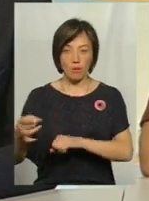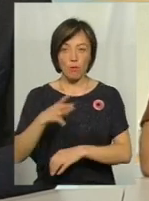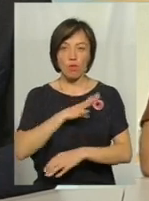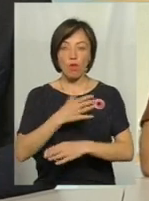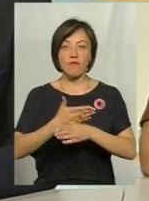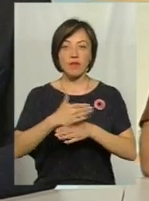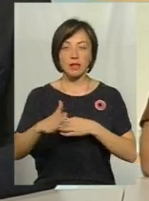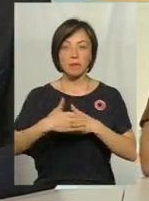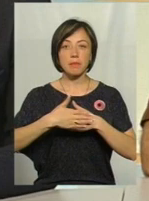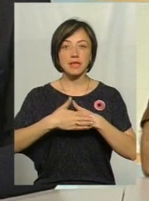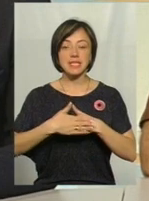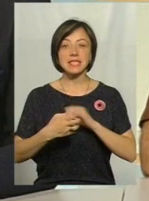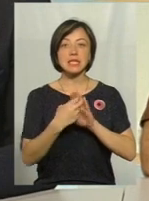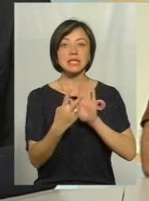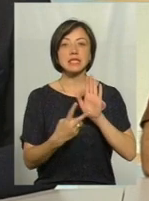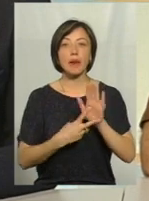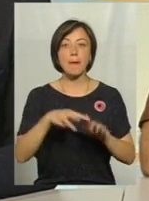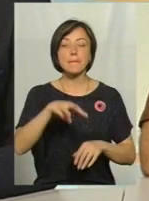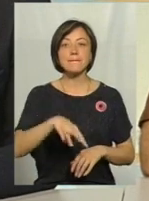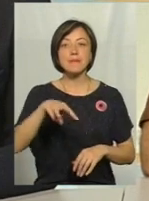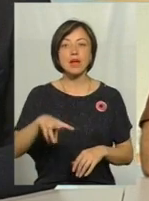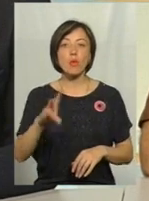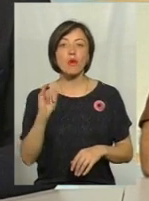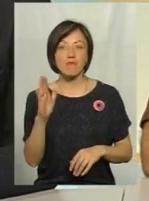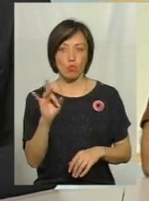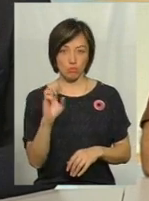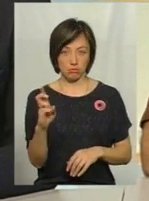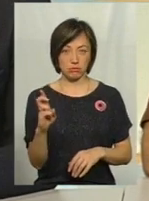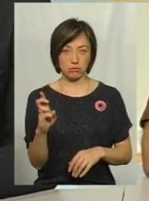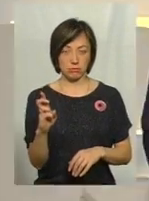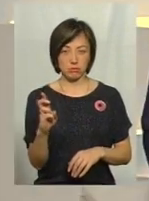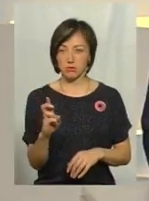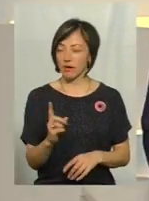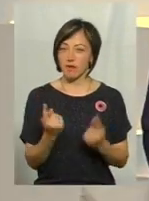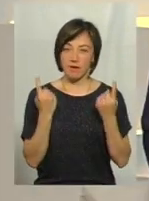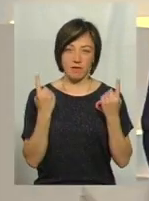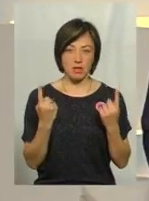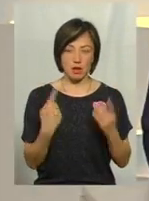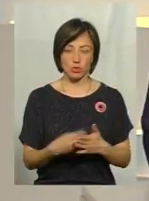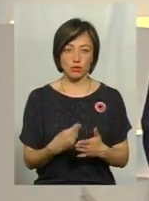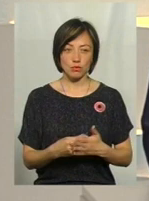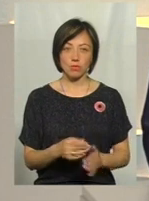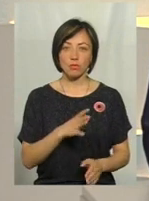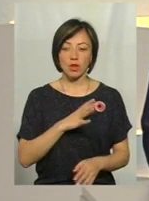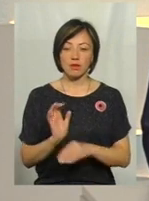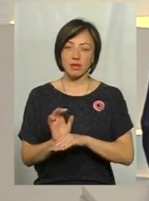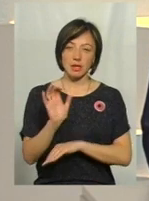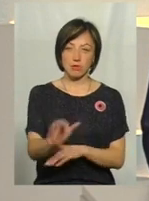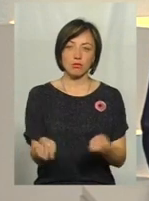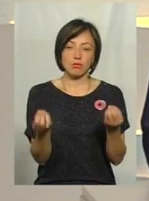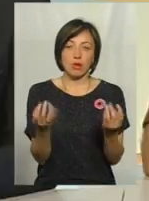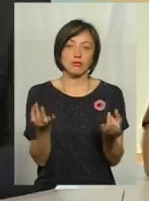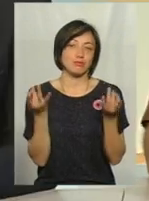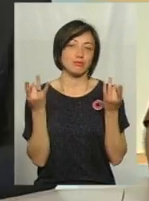було виділено близько 17 мільйонів карбованців. Досить такі великі суми, які були кинуті, просто,